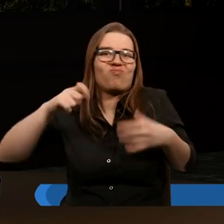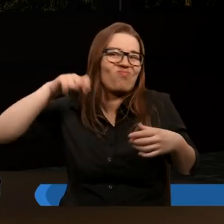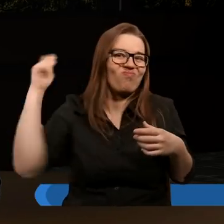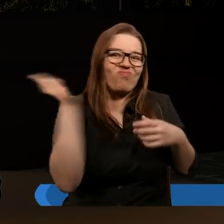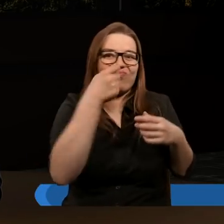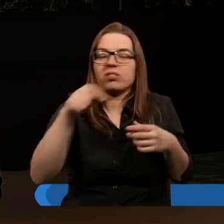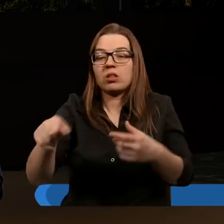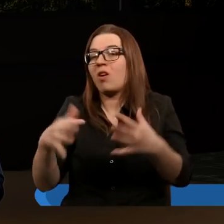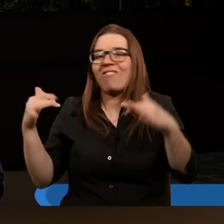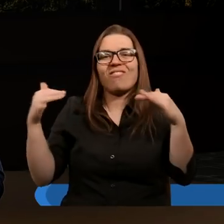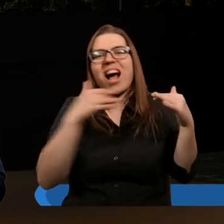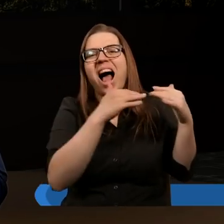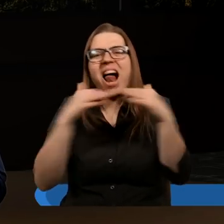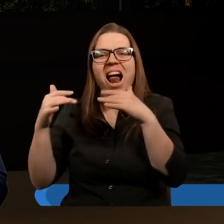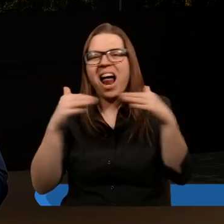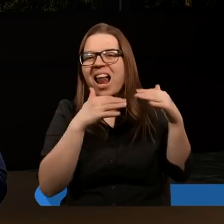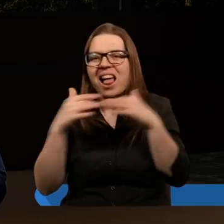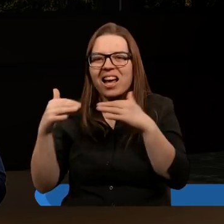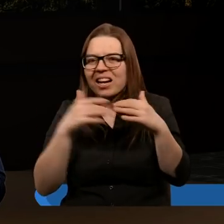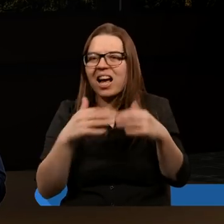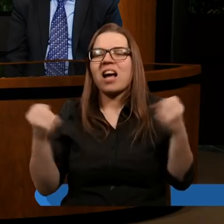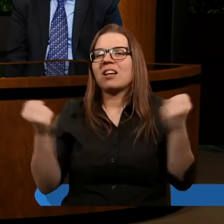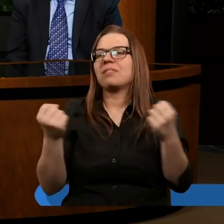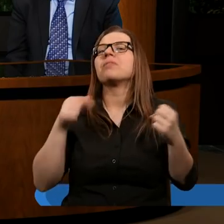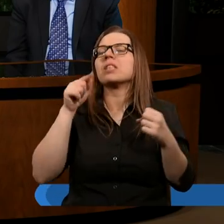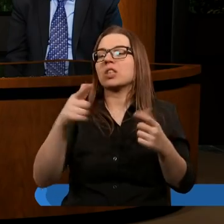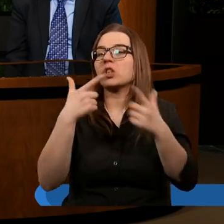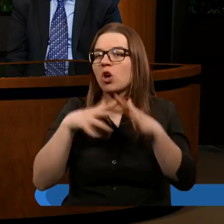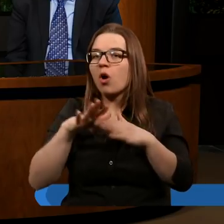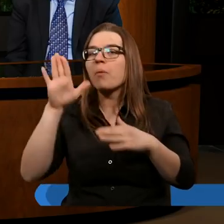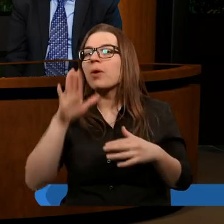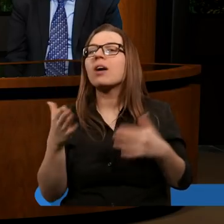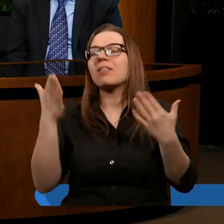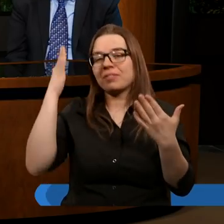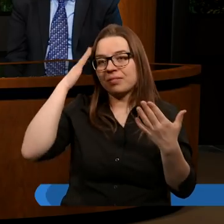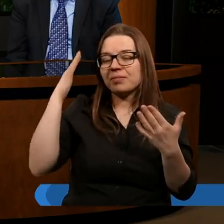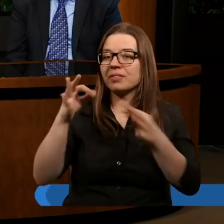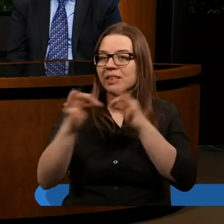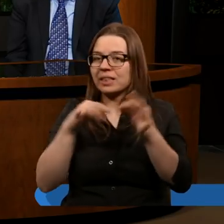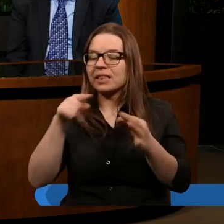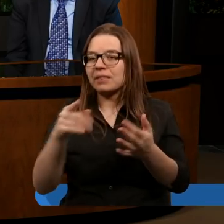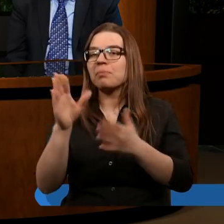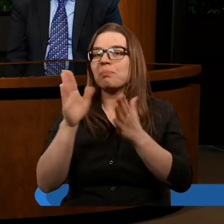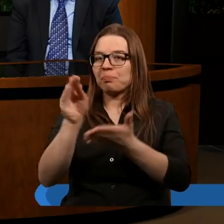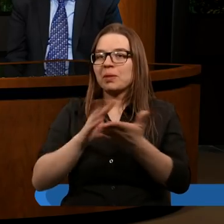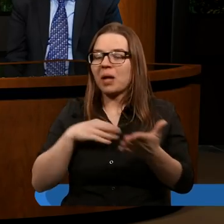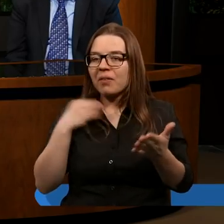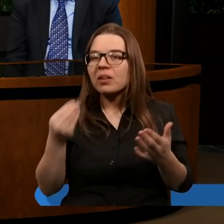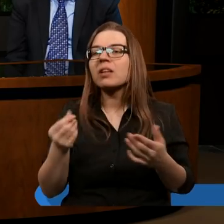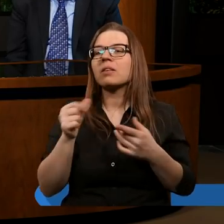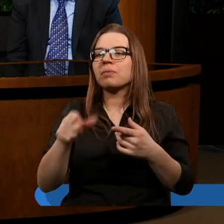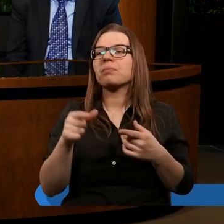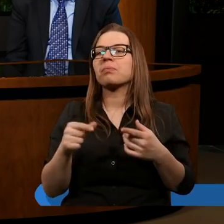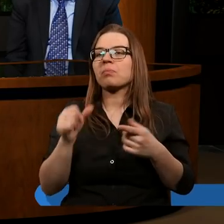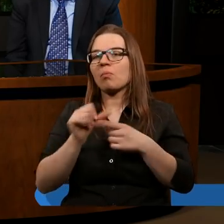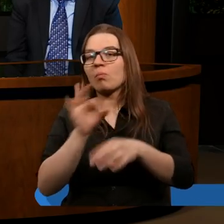Tu jest walka, walka i skupianie się na tym, żeby wytępić Kościół Boży, a jak wiemy z historii i też z Biblii, to jeżeli są